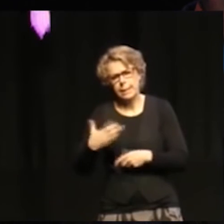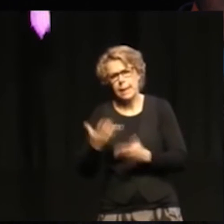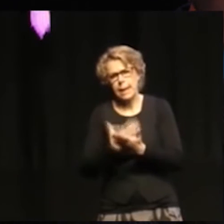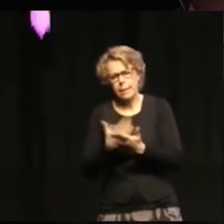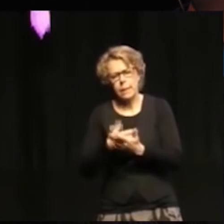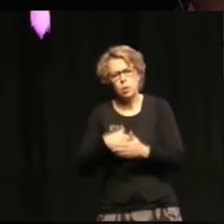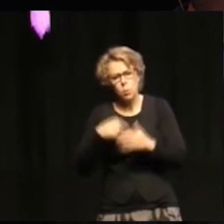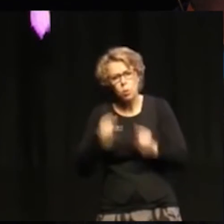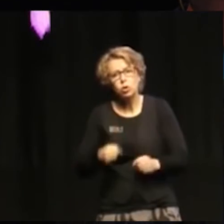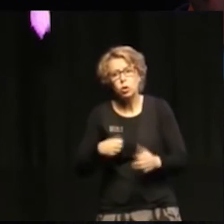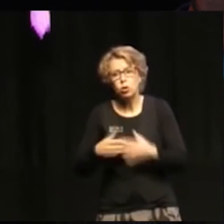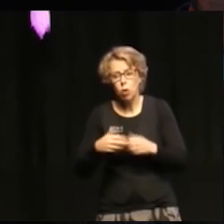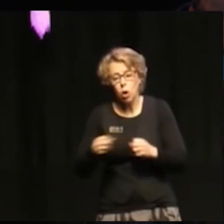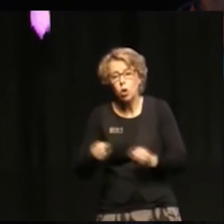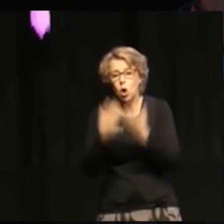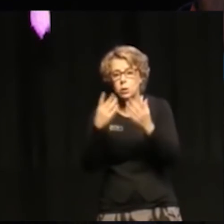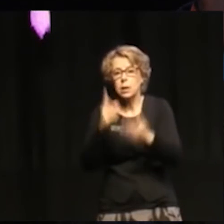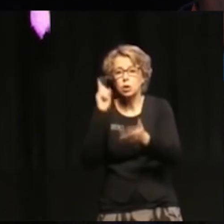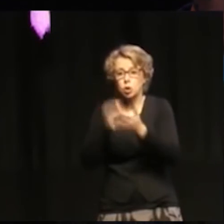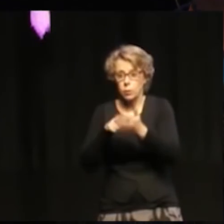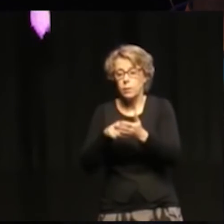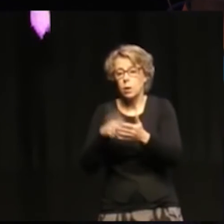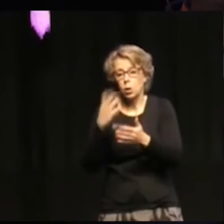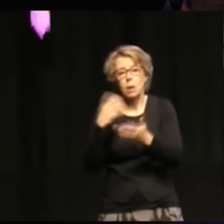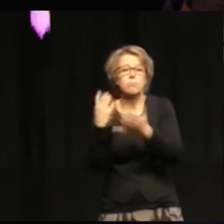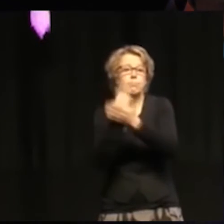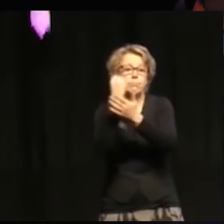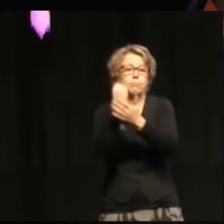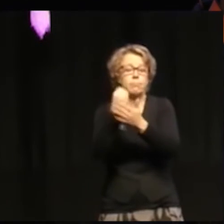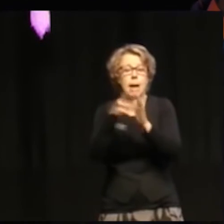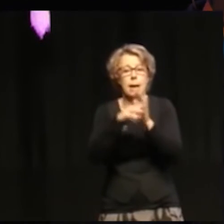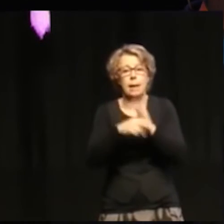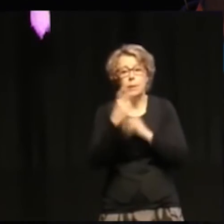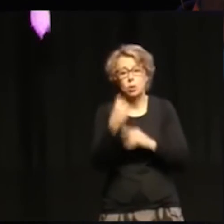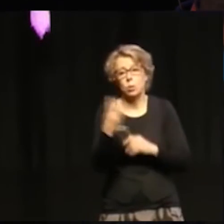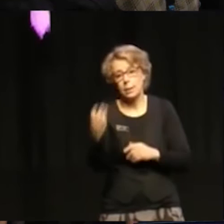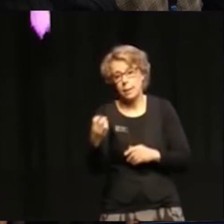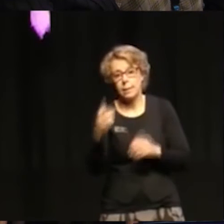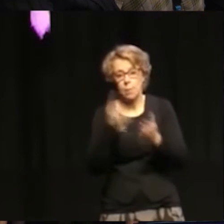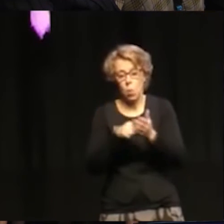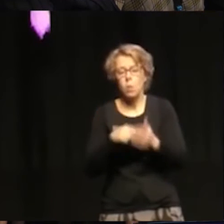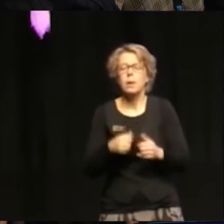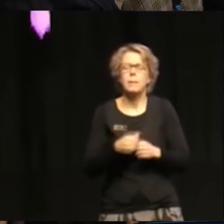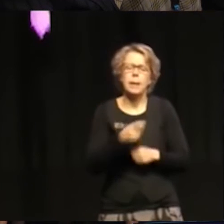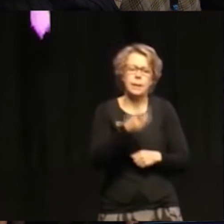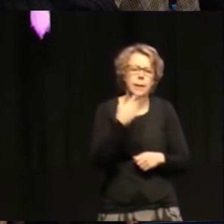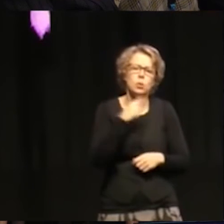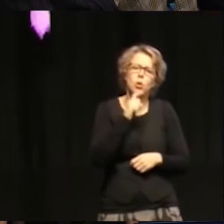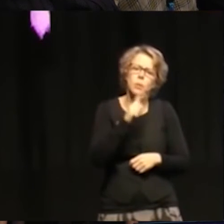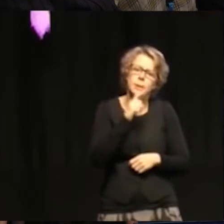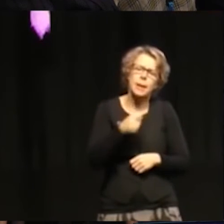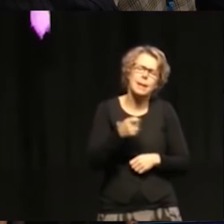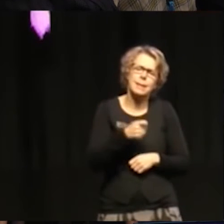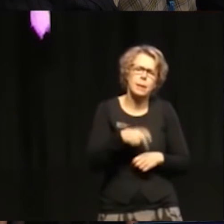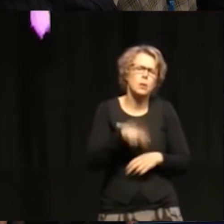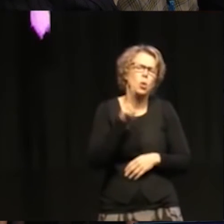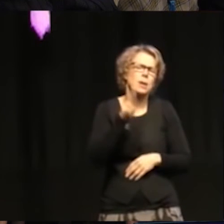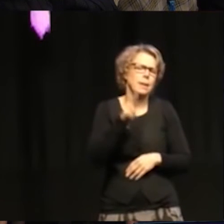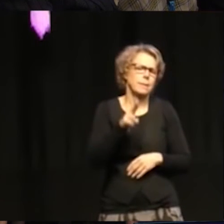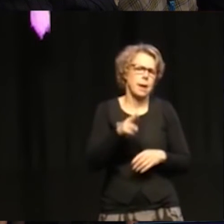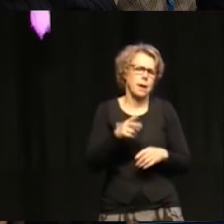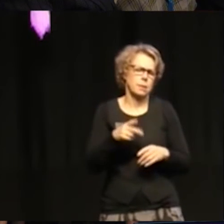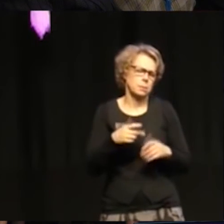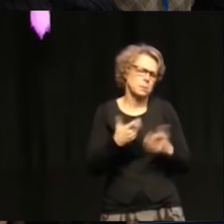för att man uppnår Agenda 2030s mål. Men du kanske kan kommentera lite grann kring just de här med konkretisera några sådana här.